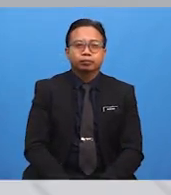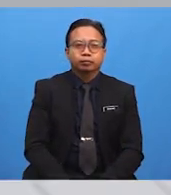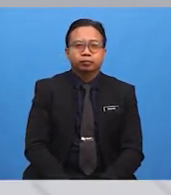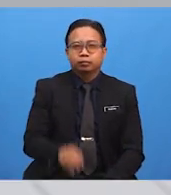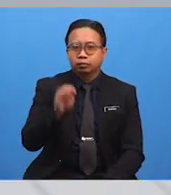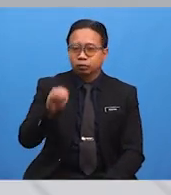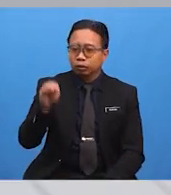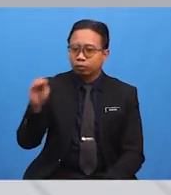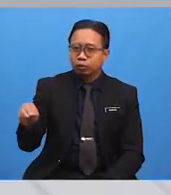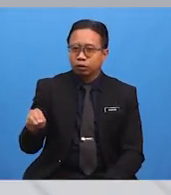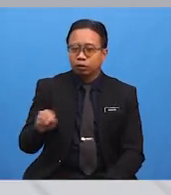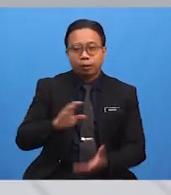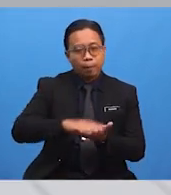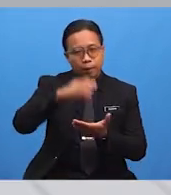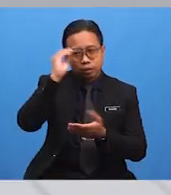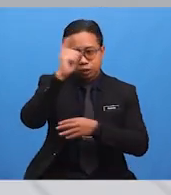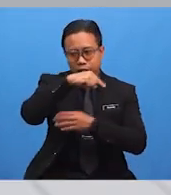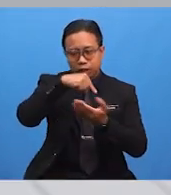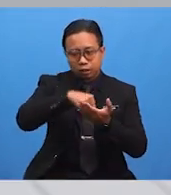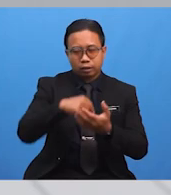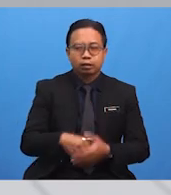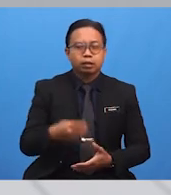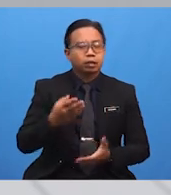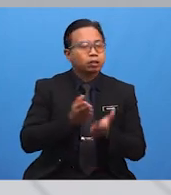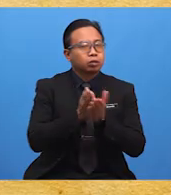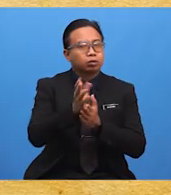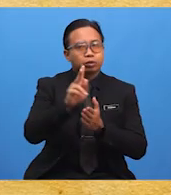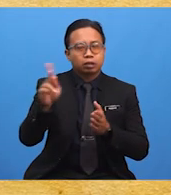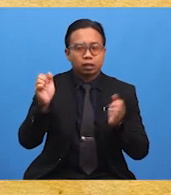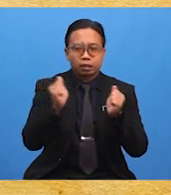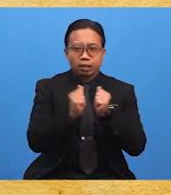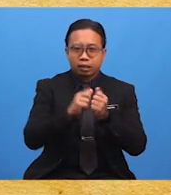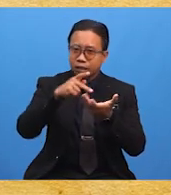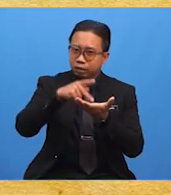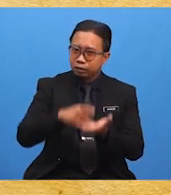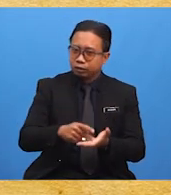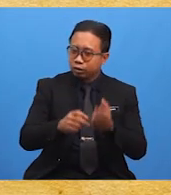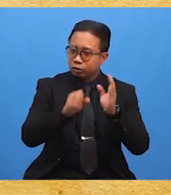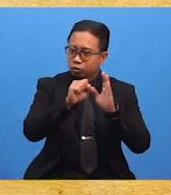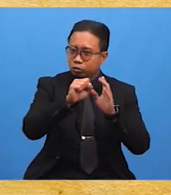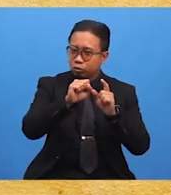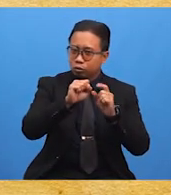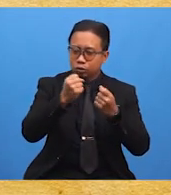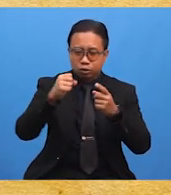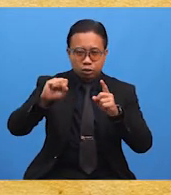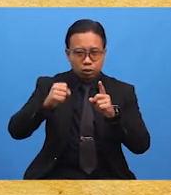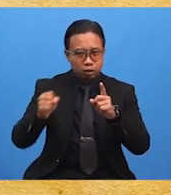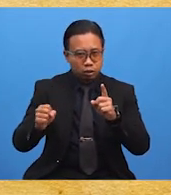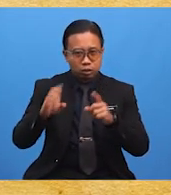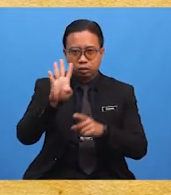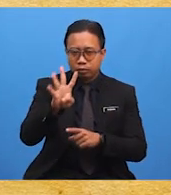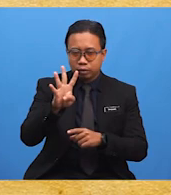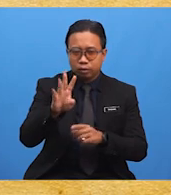Murid-murid, pelajaran kita hari ini diteruskan dengan kesan sosial yang keempat iaitu